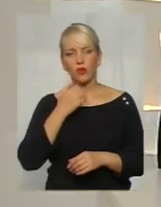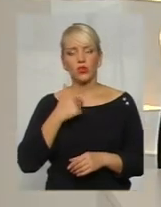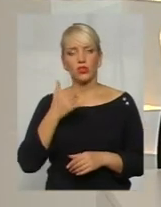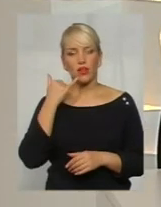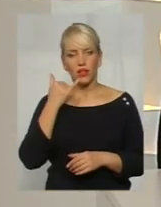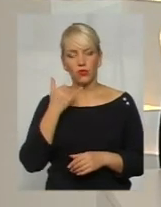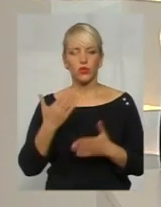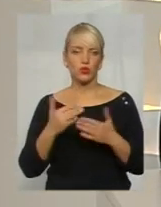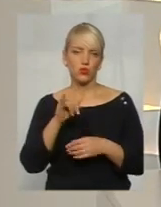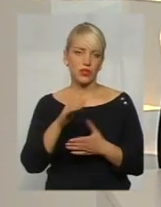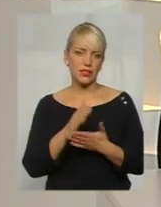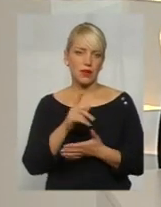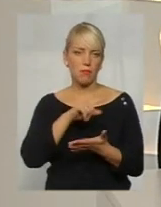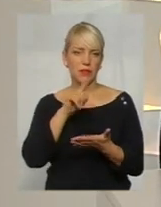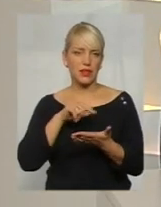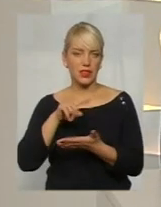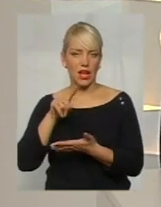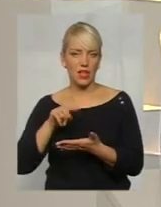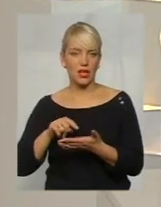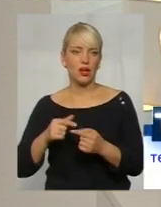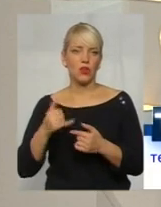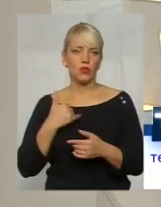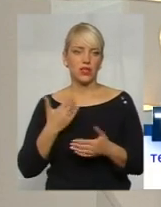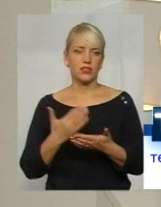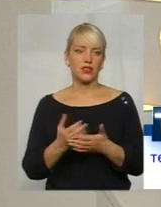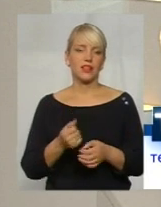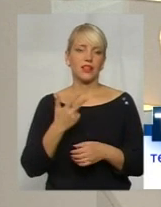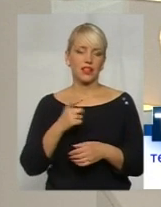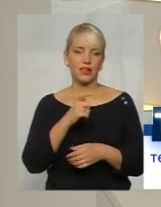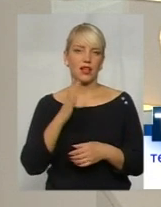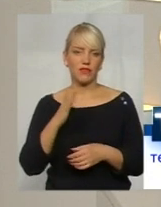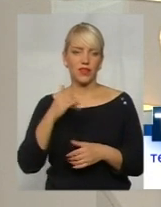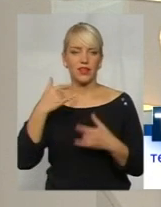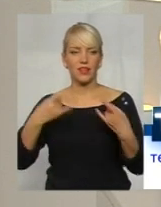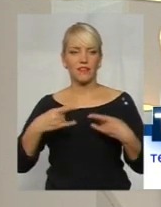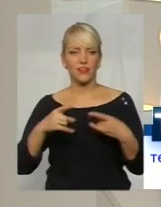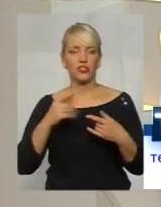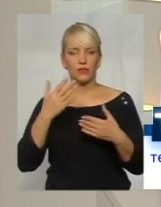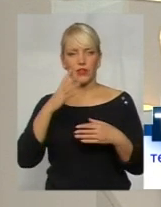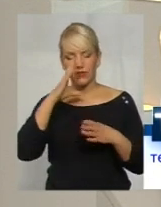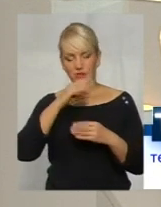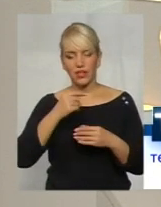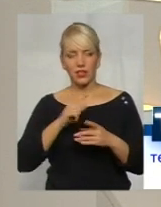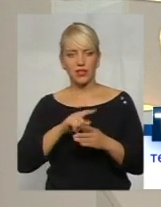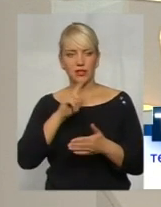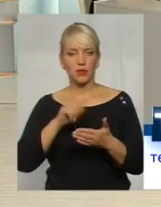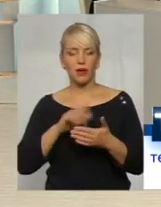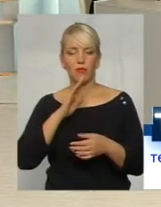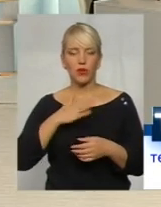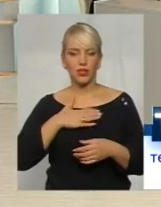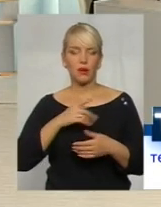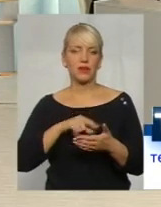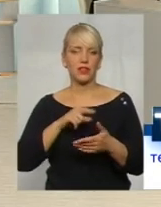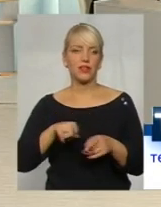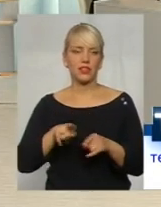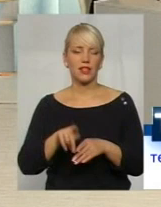телефонуйте, якщо у вас є питання. В нас ще є декілька хвилин ефіру, щоб ви встигли їх задати. А моє питання буде до вас таке зараз.